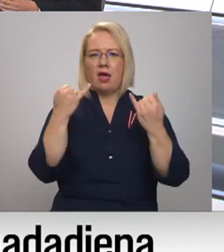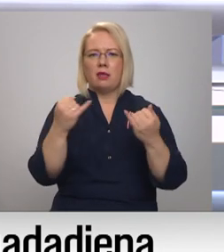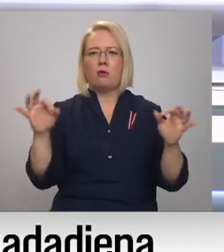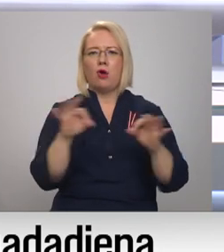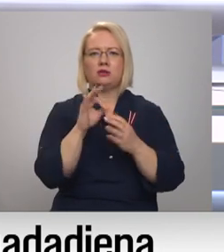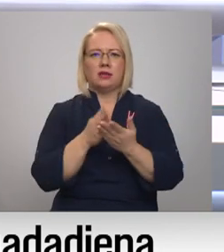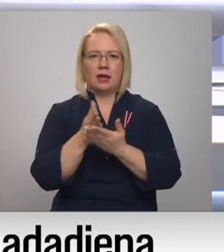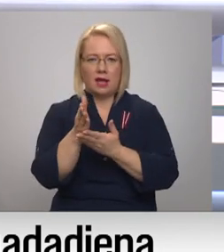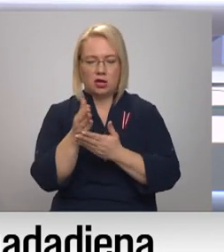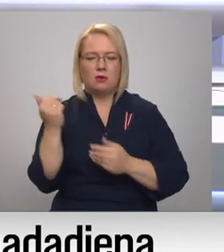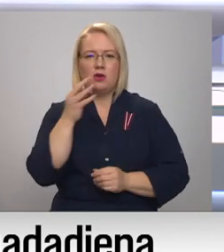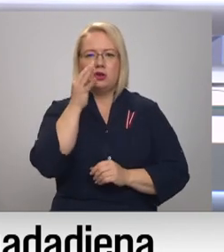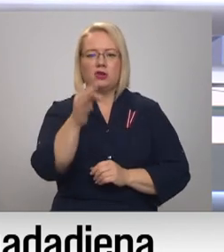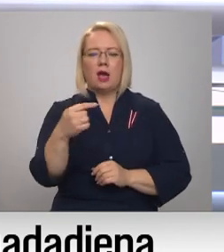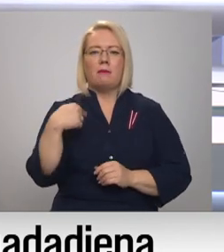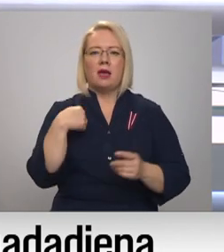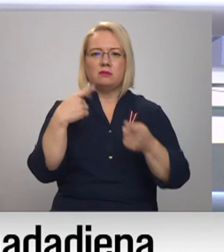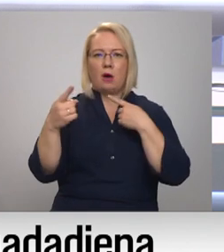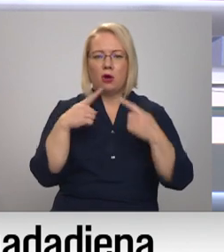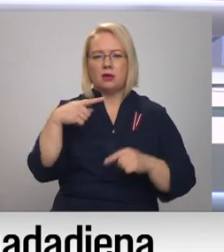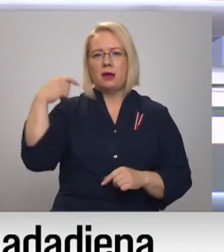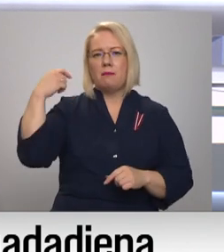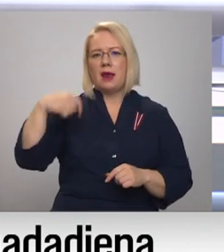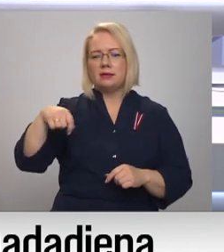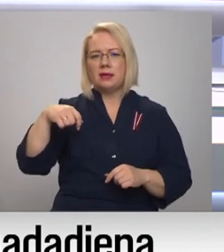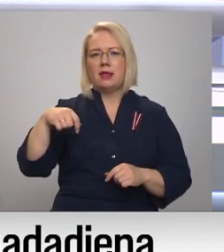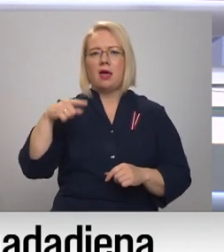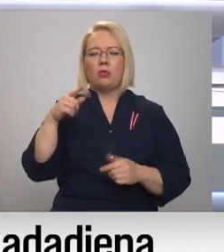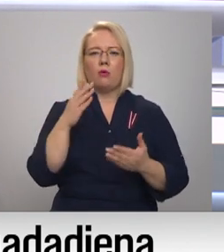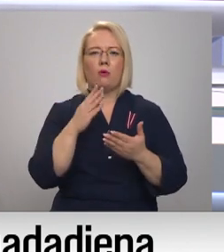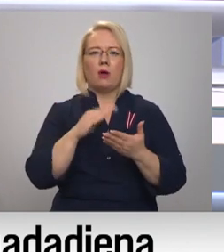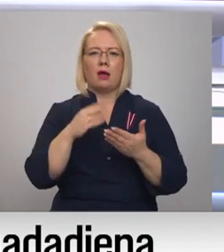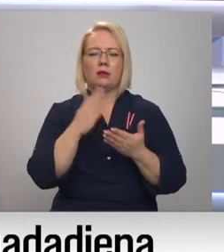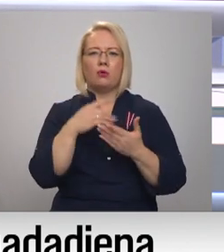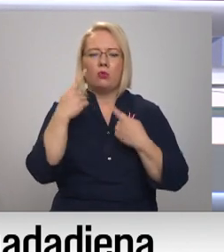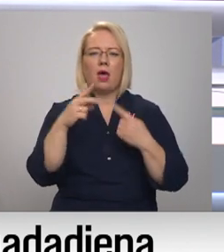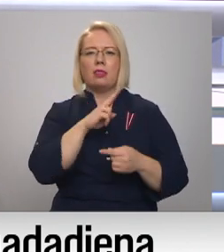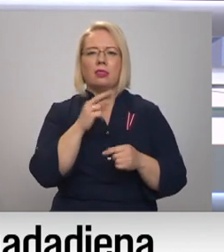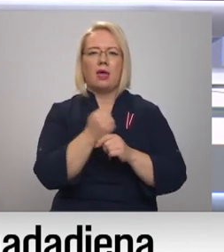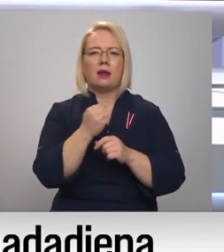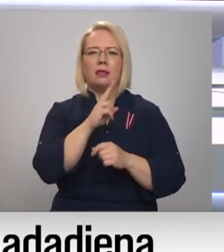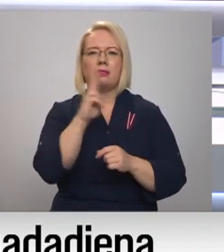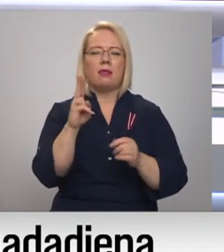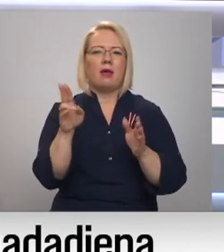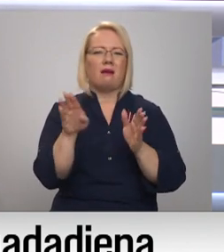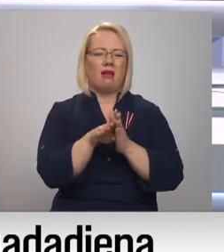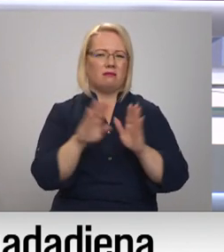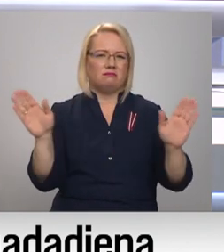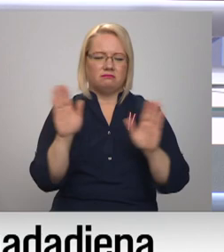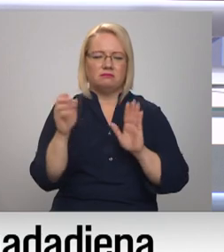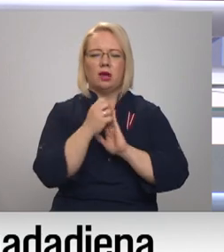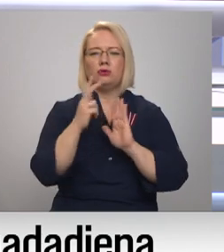Jā, nu mēs pārrunās ar prezidentu kancelē, esam nonākuši pie secinājuma, ka būtu prātīgi šo nedarīt klātienē, šo īgadējo tradīciju 18.